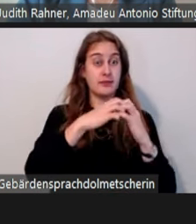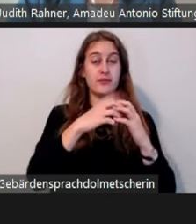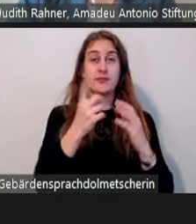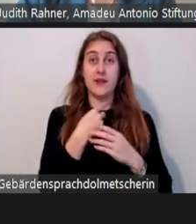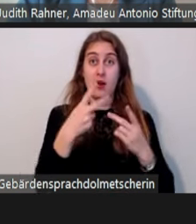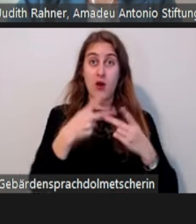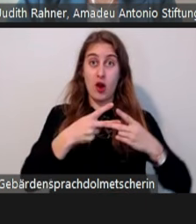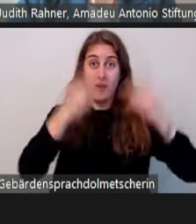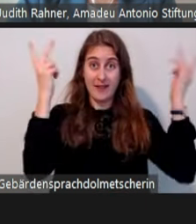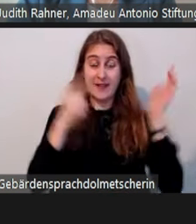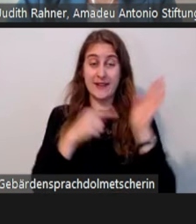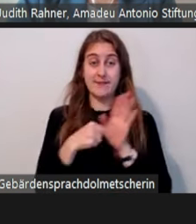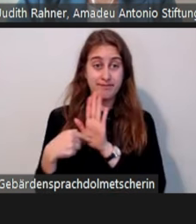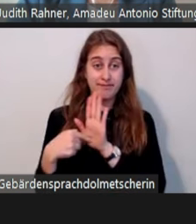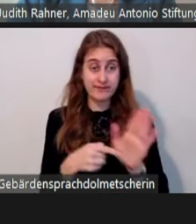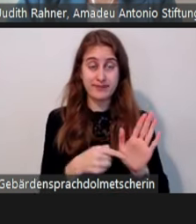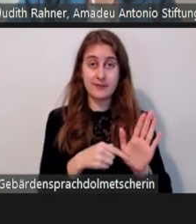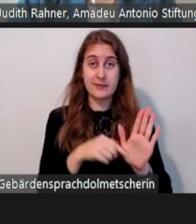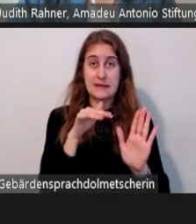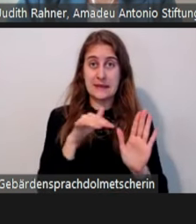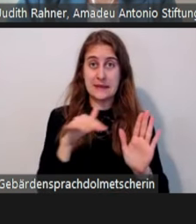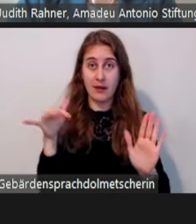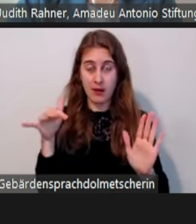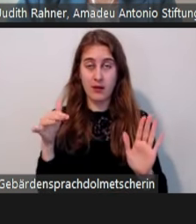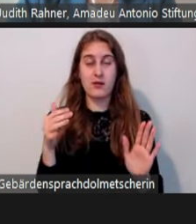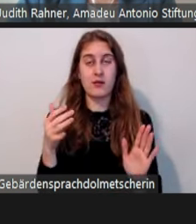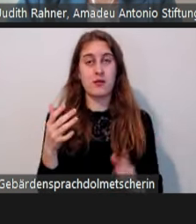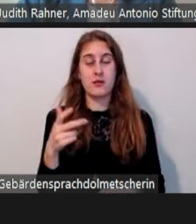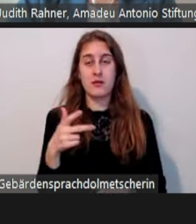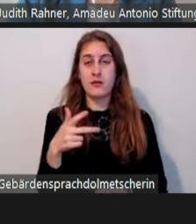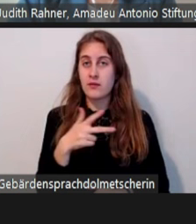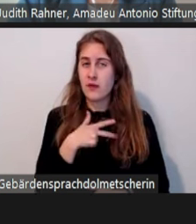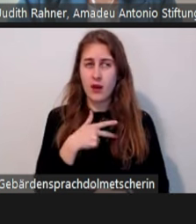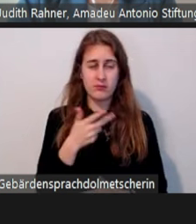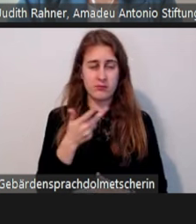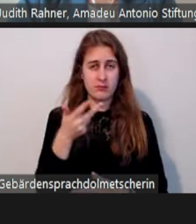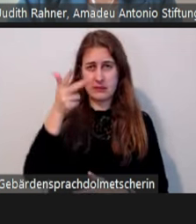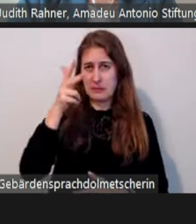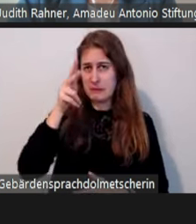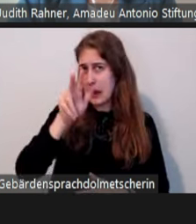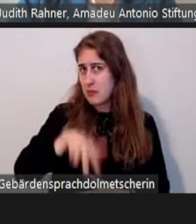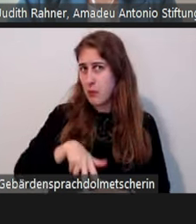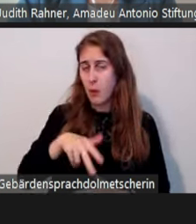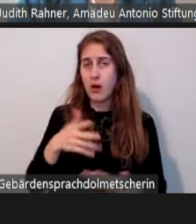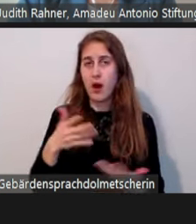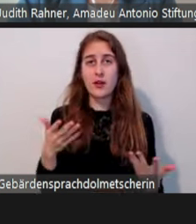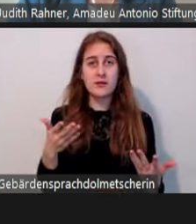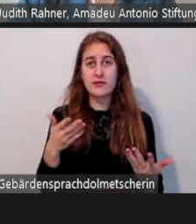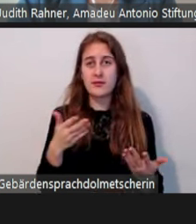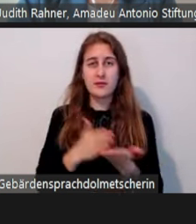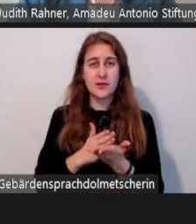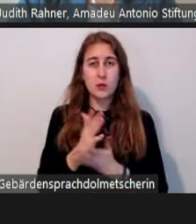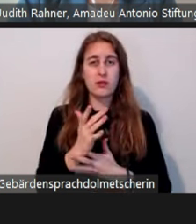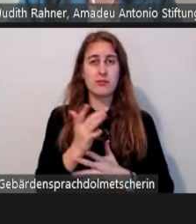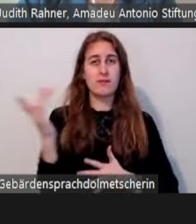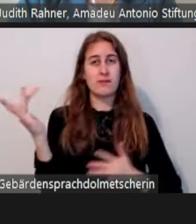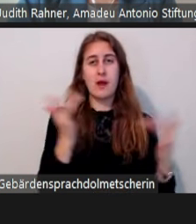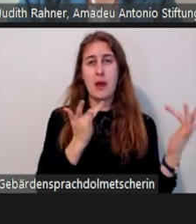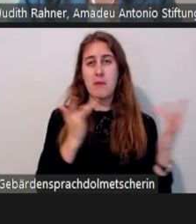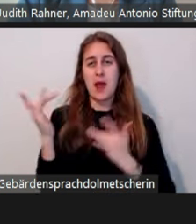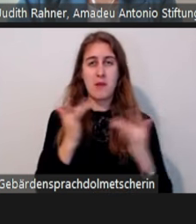die ja wirklich auch außergewöhnlich lang, über fast drei Monate quasi einen Shitstorm und